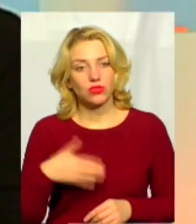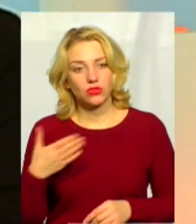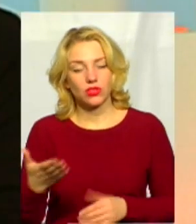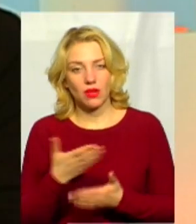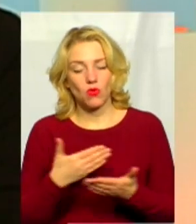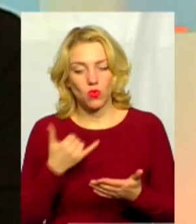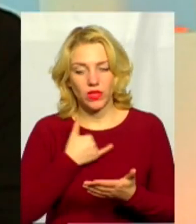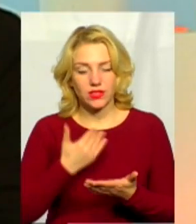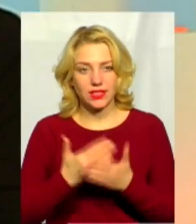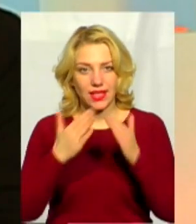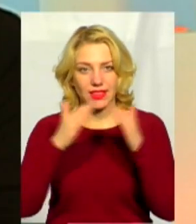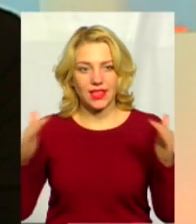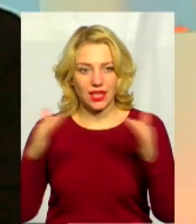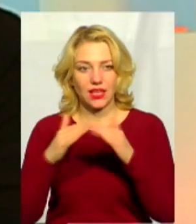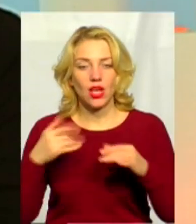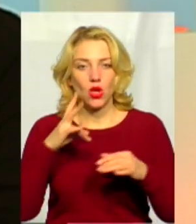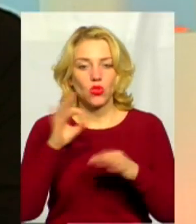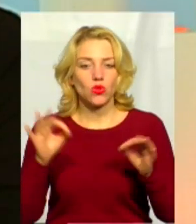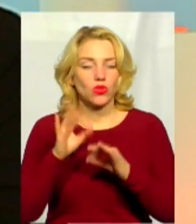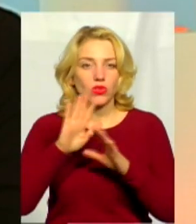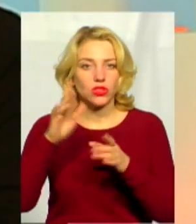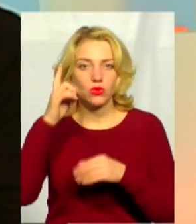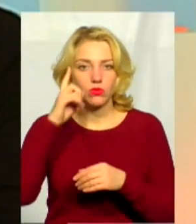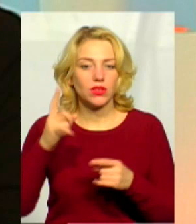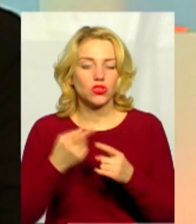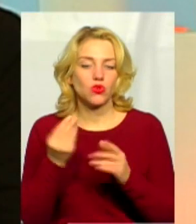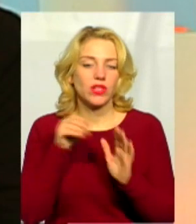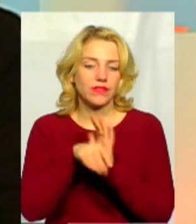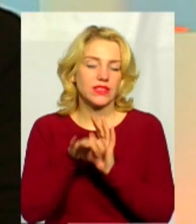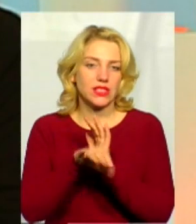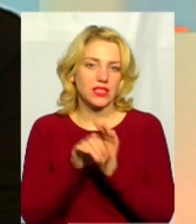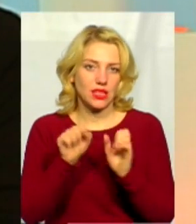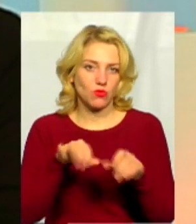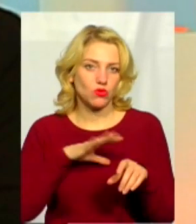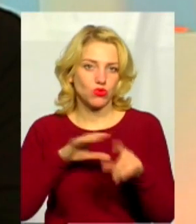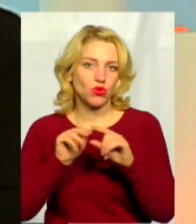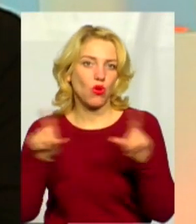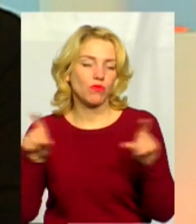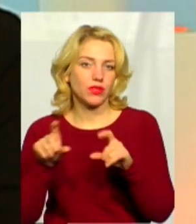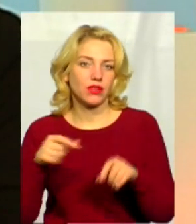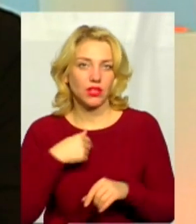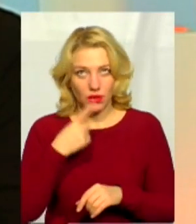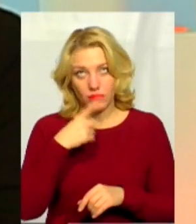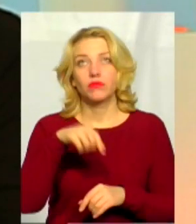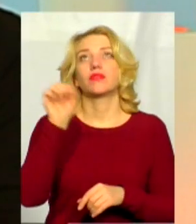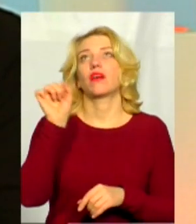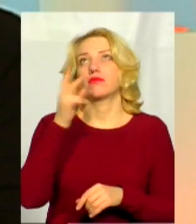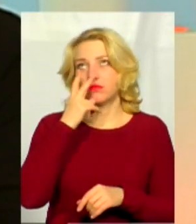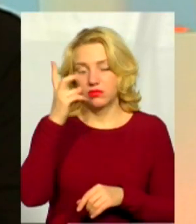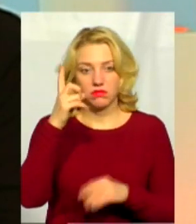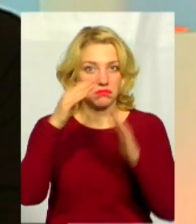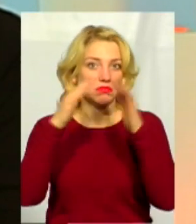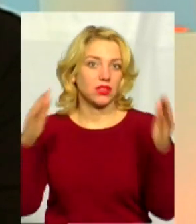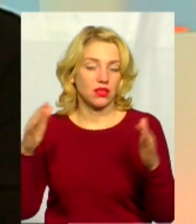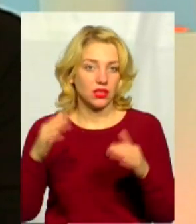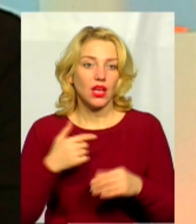маємо дахи, але ми ніколи не думали, що там може бути якийсь інвестиційний об'єкт. Ну, є дах, ми ж не піднімаємо голову і думаємо про дах, коли йдемо на роботу